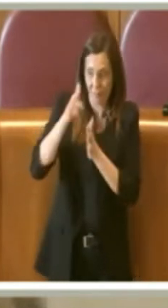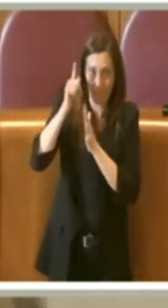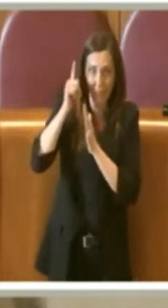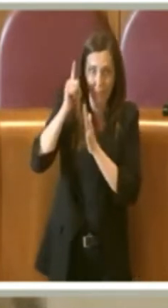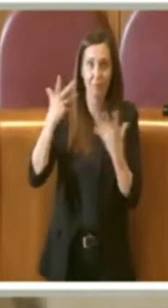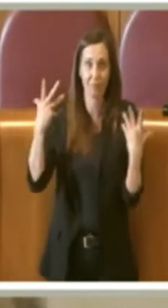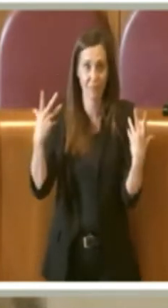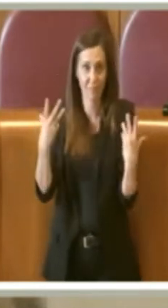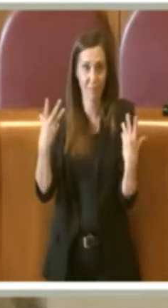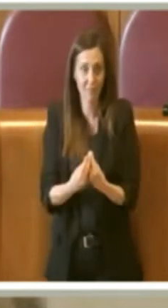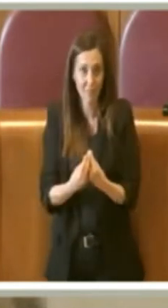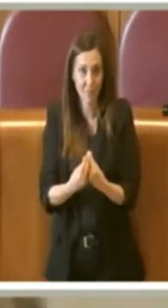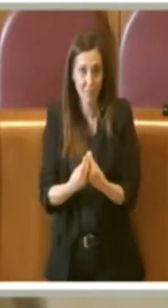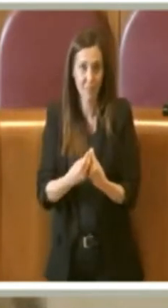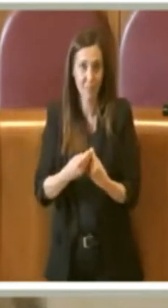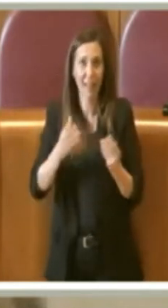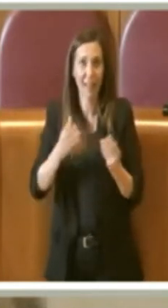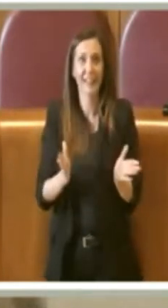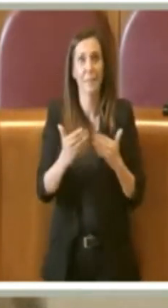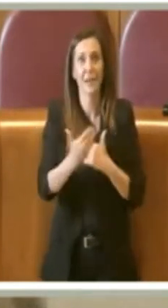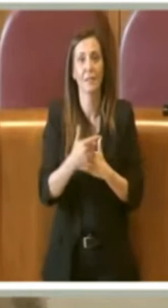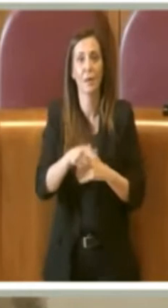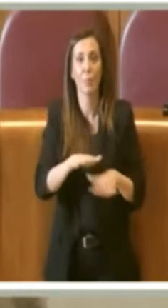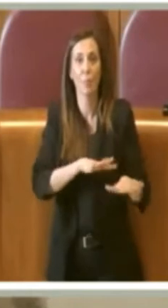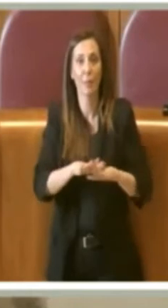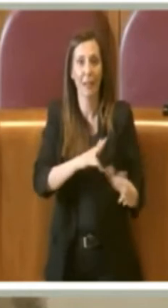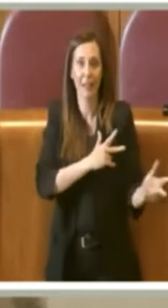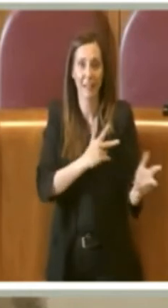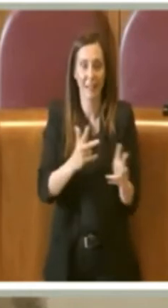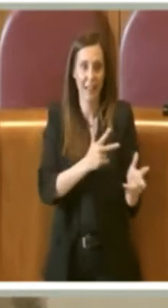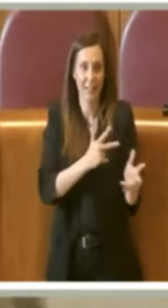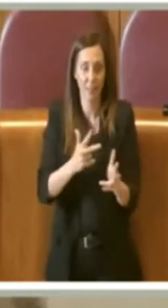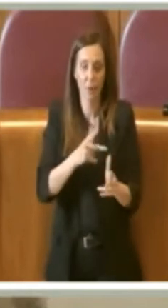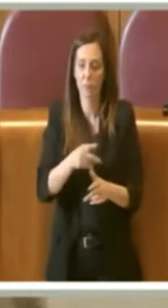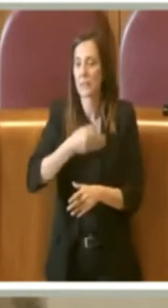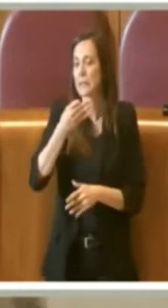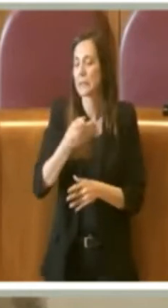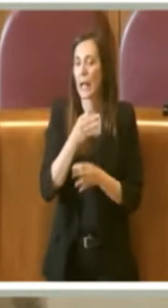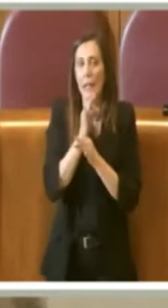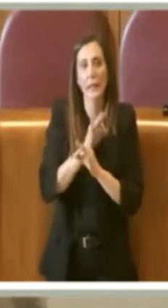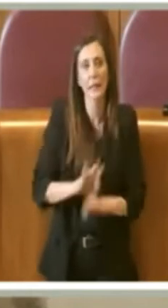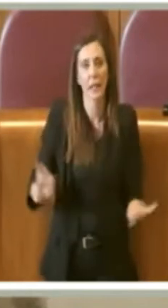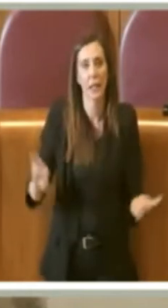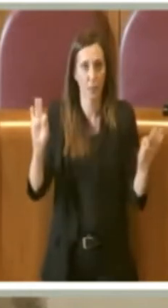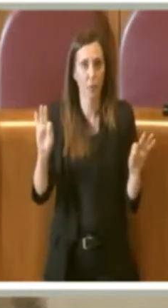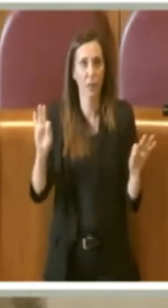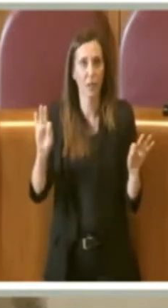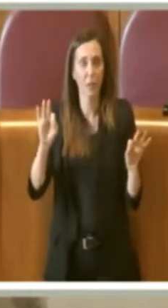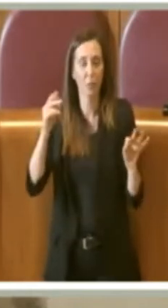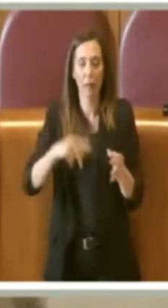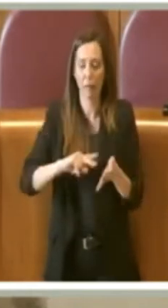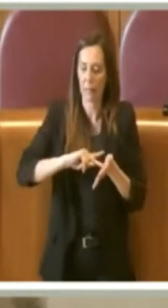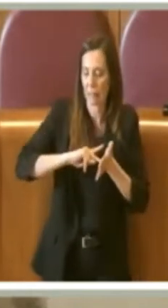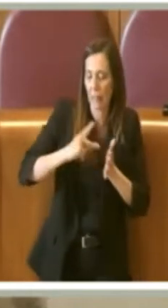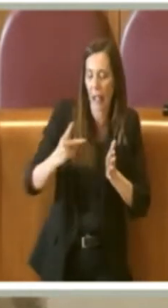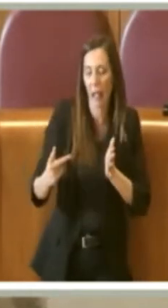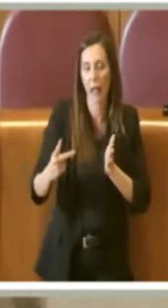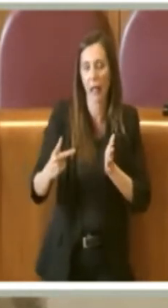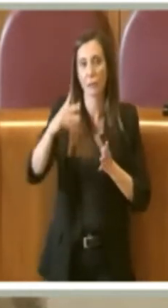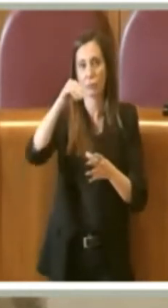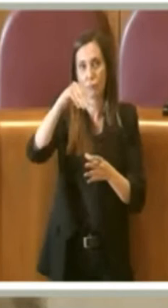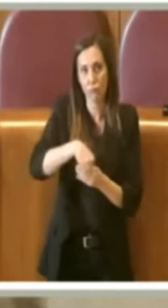al Dipartimento Obliettrasporti, che è sempre molto disponibile, i tecnici hanno